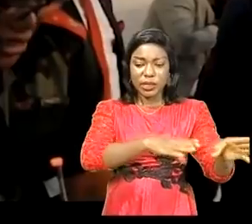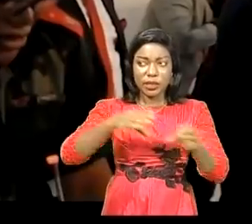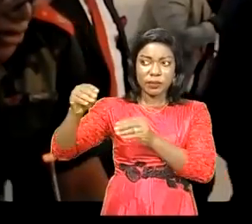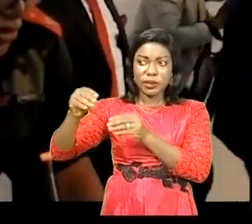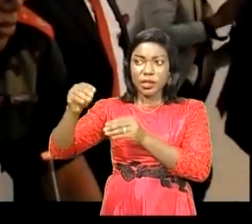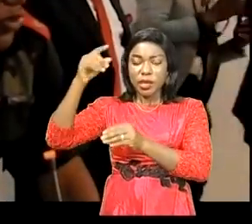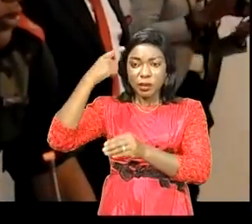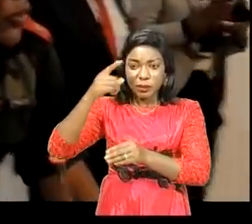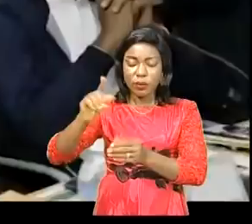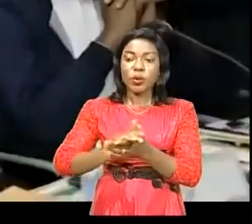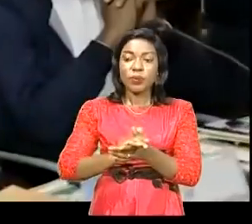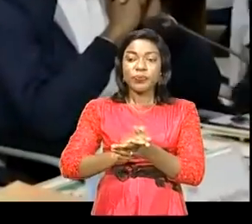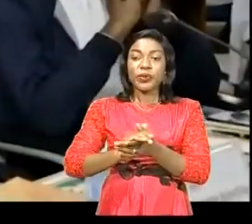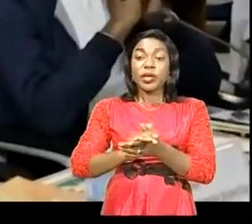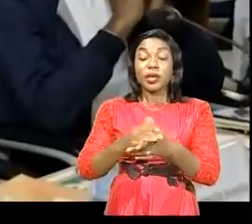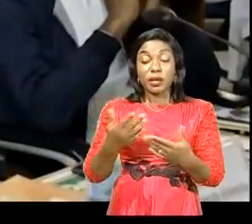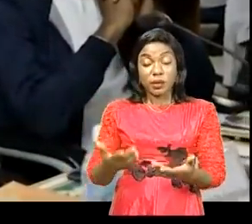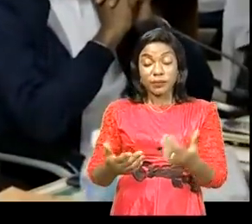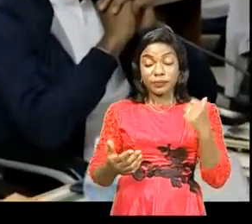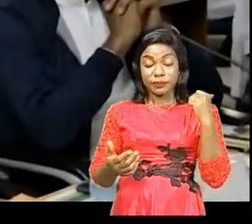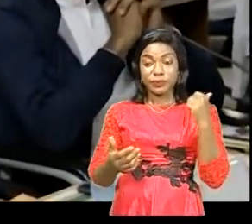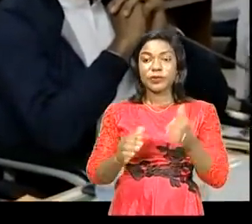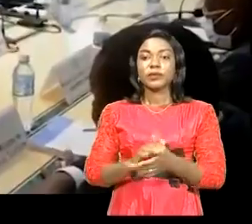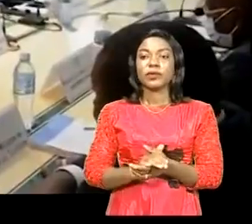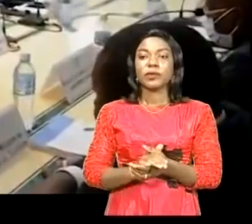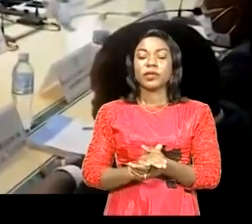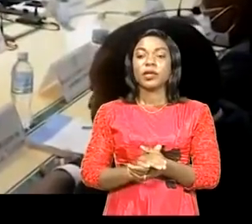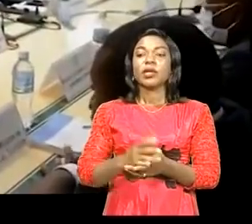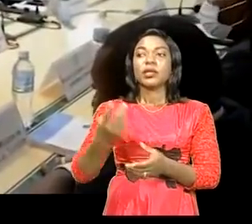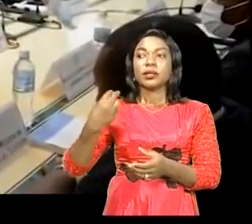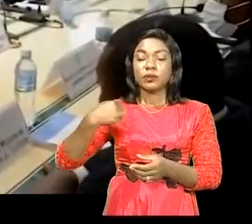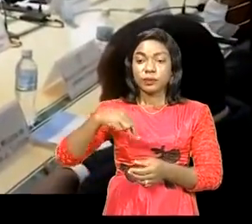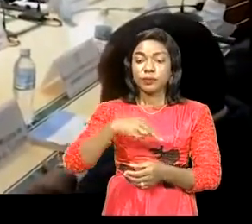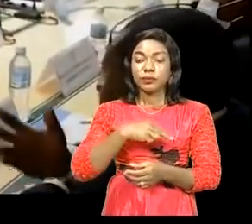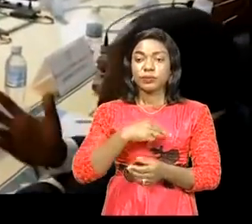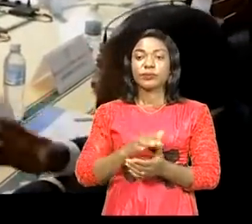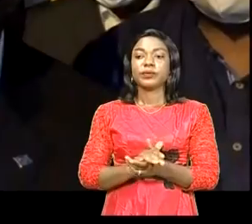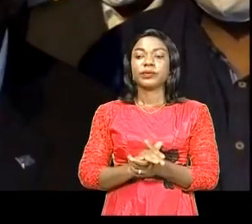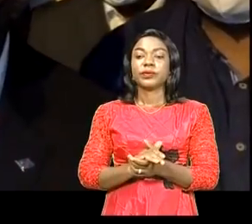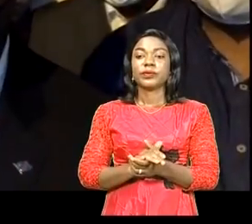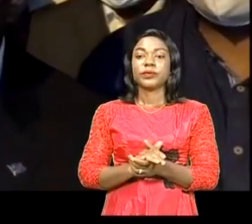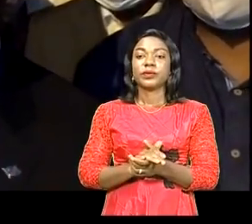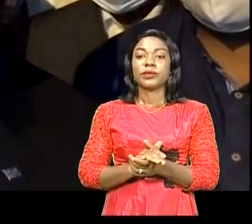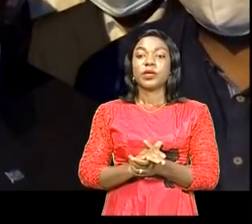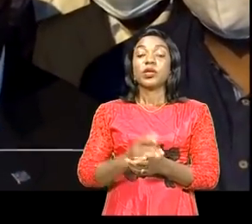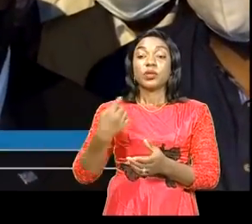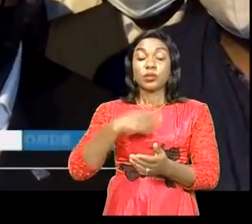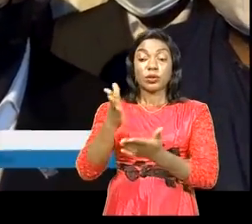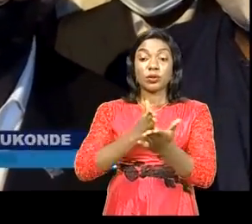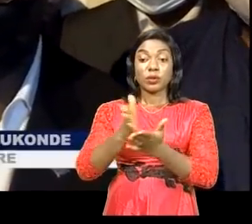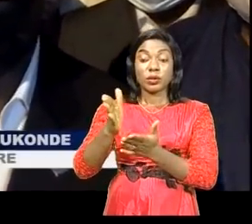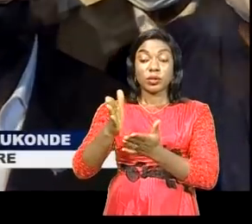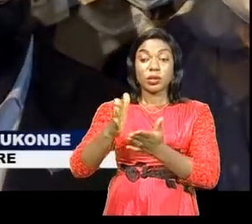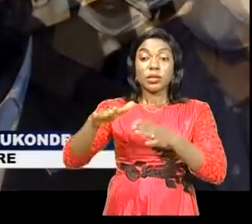de l'éruption du mont Niragongo. Nous apprécions le travail qui a été fait par les humanitaires sous la coordination